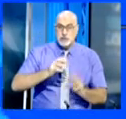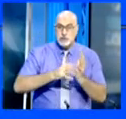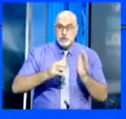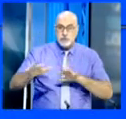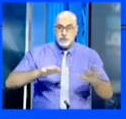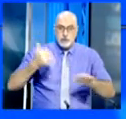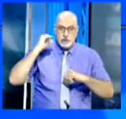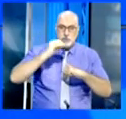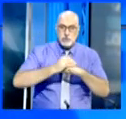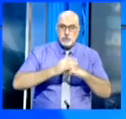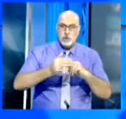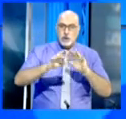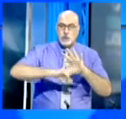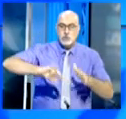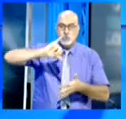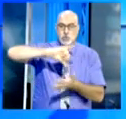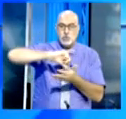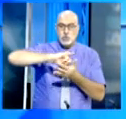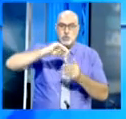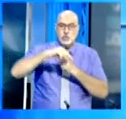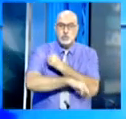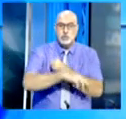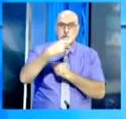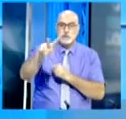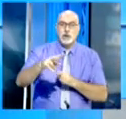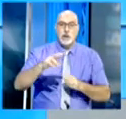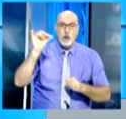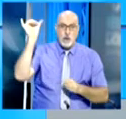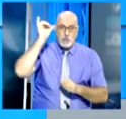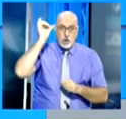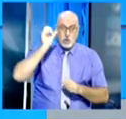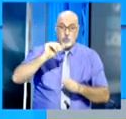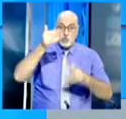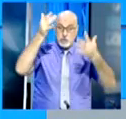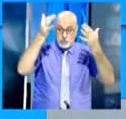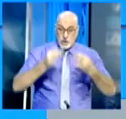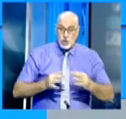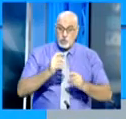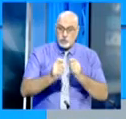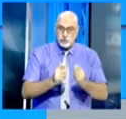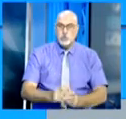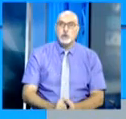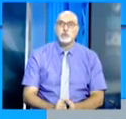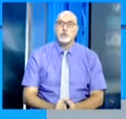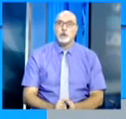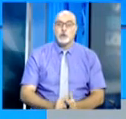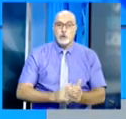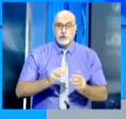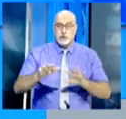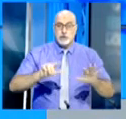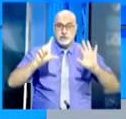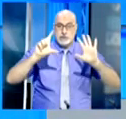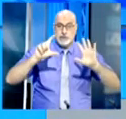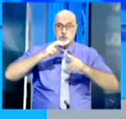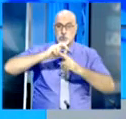أمس المناطق الوسطى والجنوبية للبلاد في حصيلة أولية الزلزال الذي بلغت شدته سبع درجات